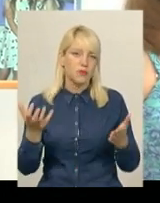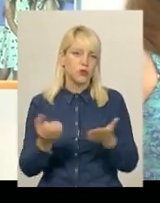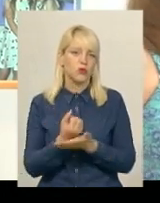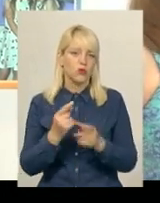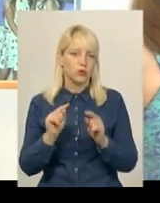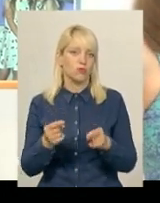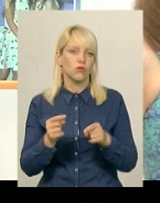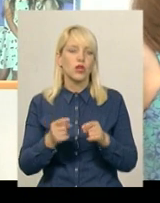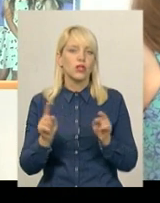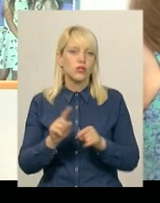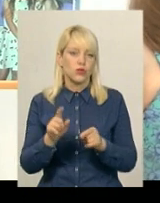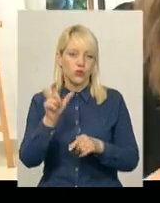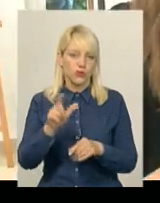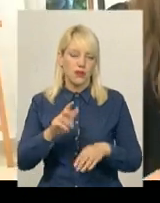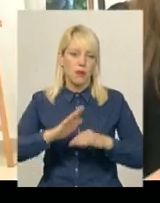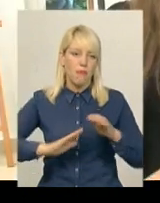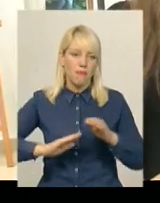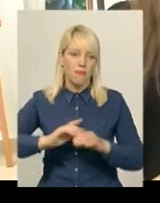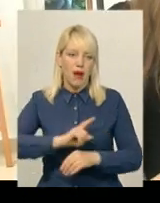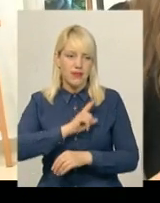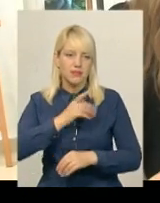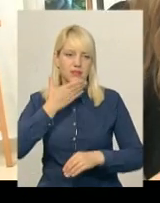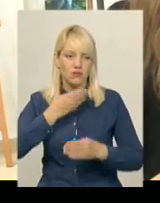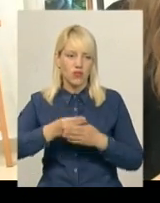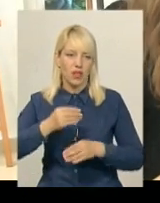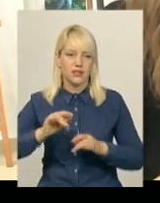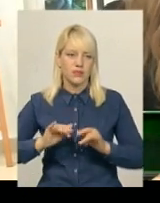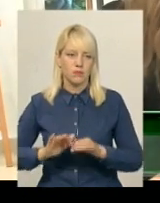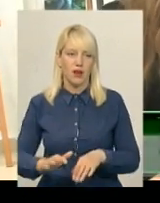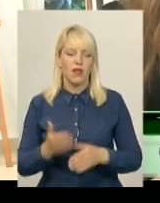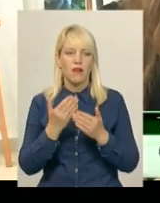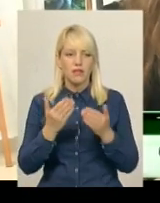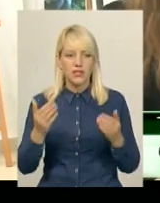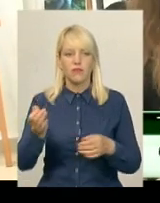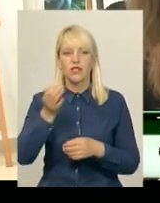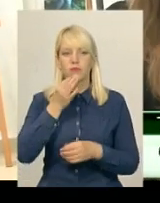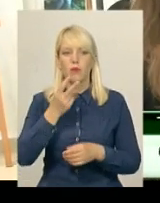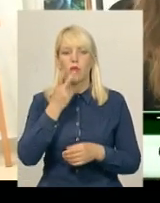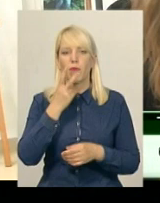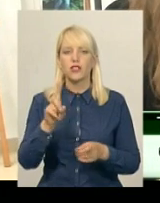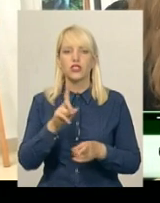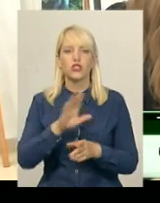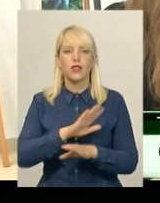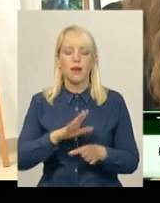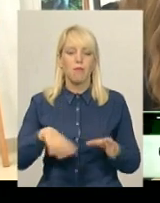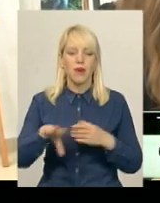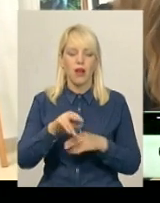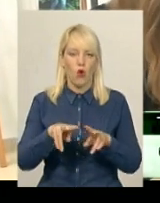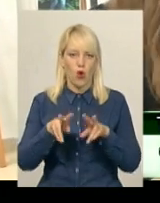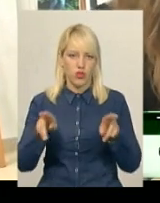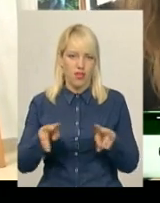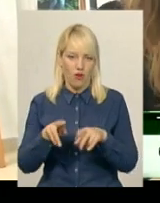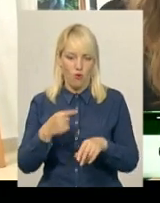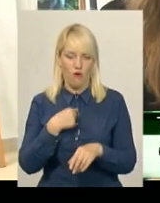людина майстер своєї справи». «Виставка дуже сподобалася, адже ми побачили, що не ми одні такі однакові. І,